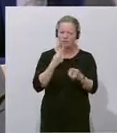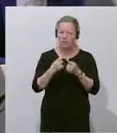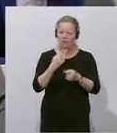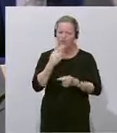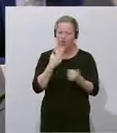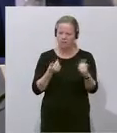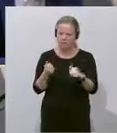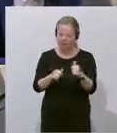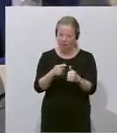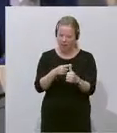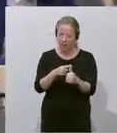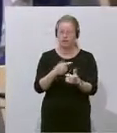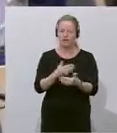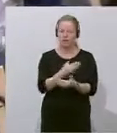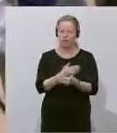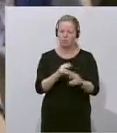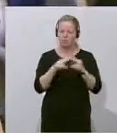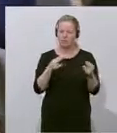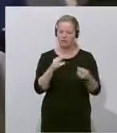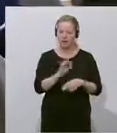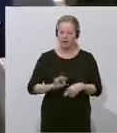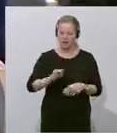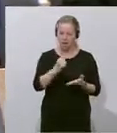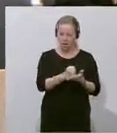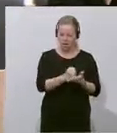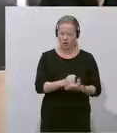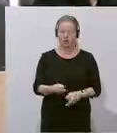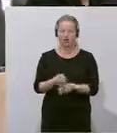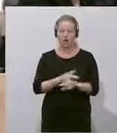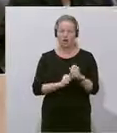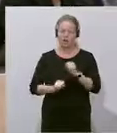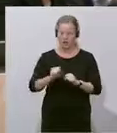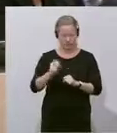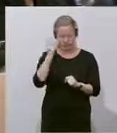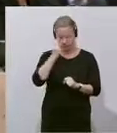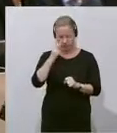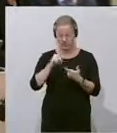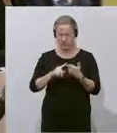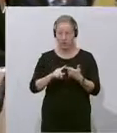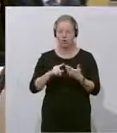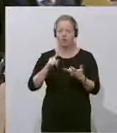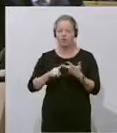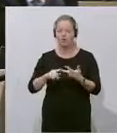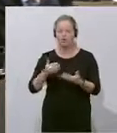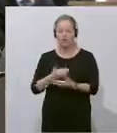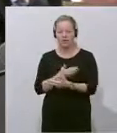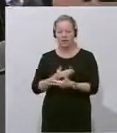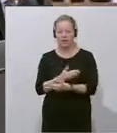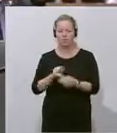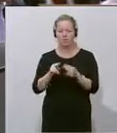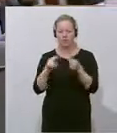Vertreter des Bundeskriminalamtes, der Staatsanwalt selbstverständlich und Vertreter des